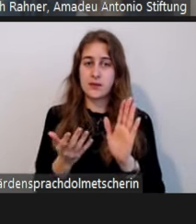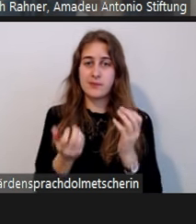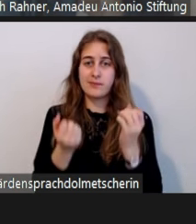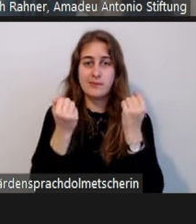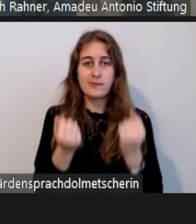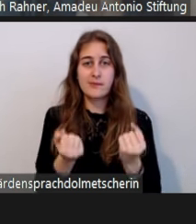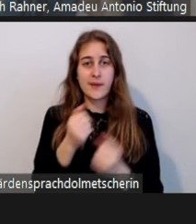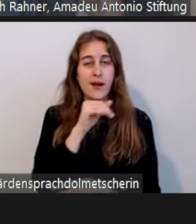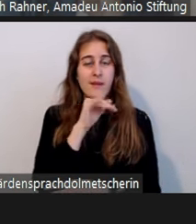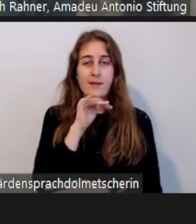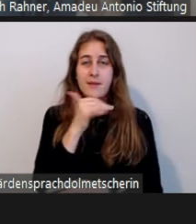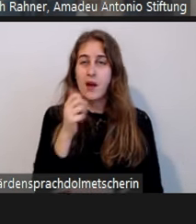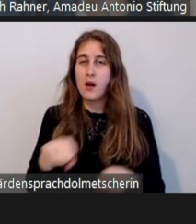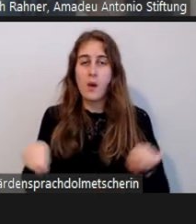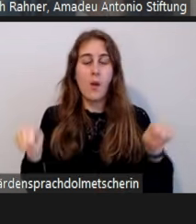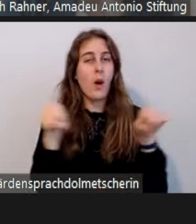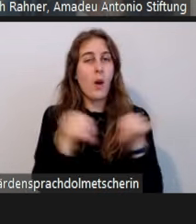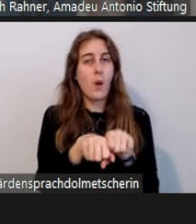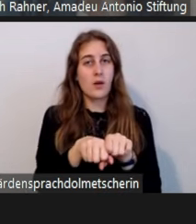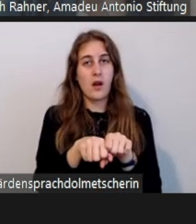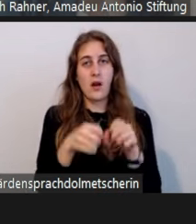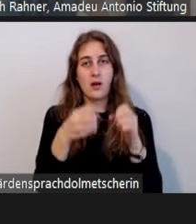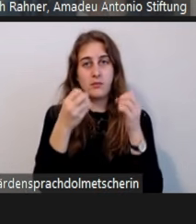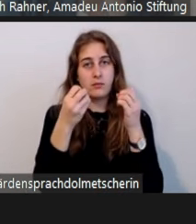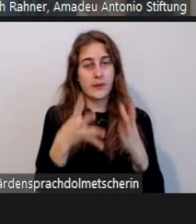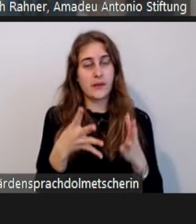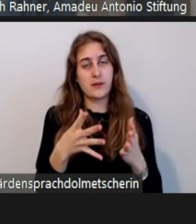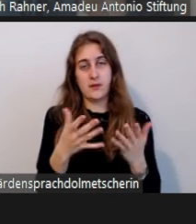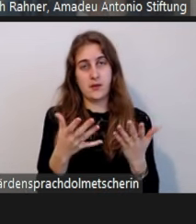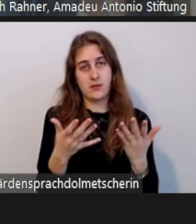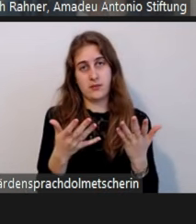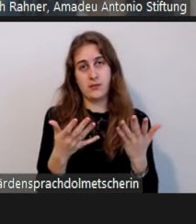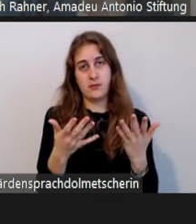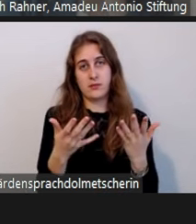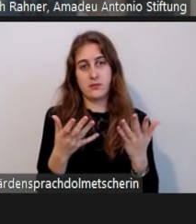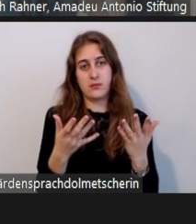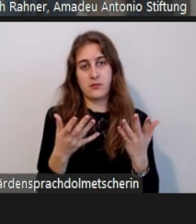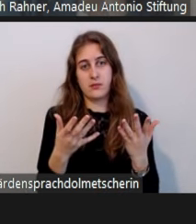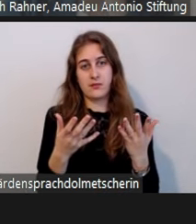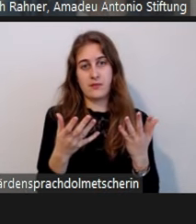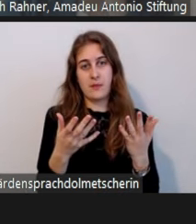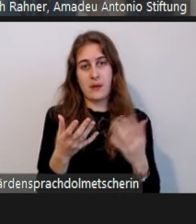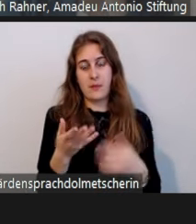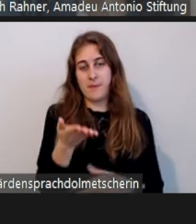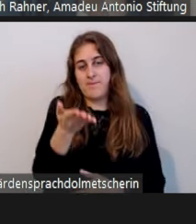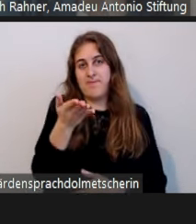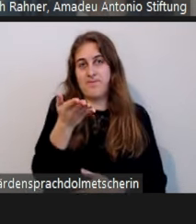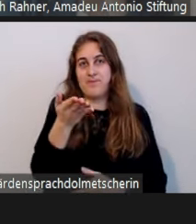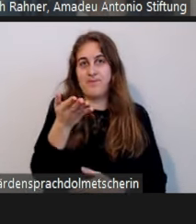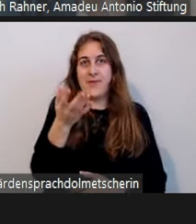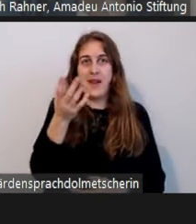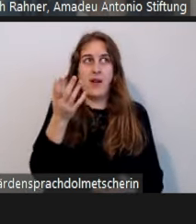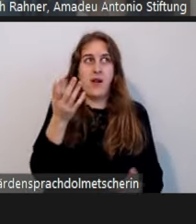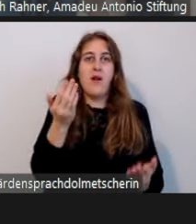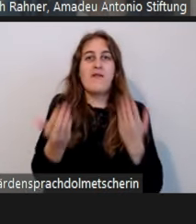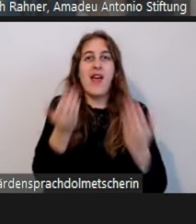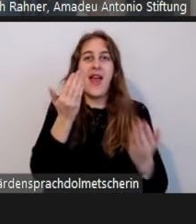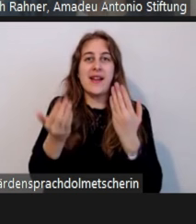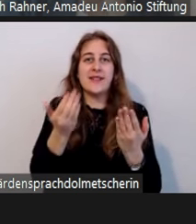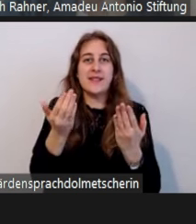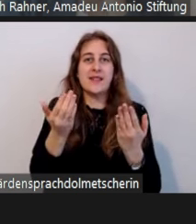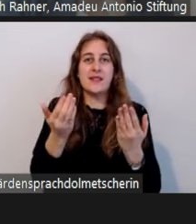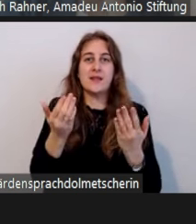-Raum verortet sind. Das ist jetzt auch nicht im Verhältnis repräsentativ, aber schon so zu interpretieren,